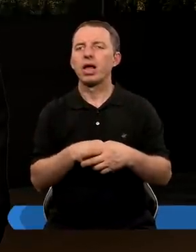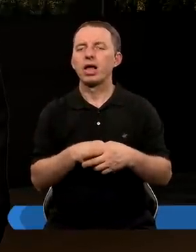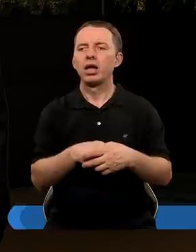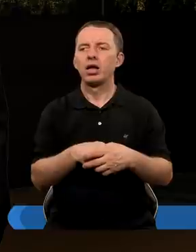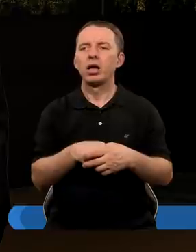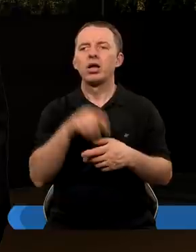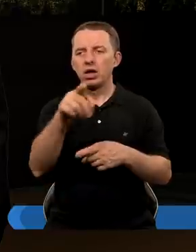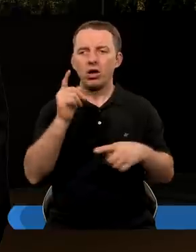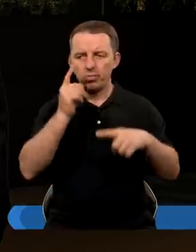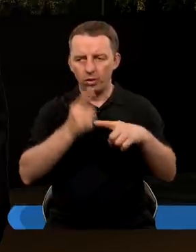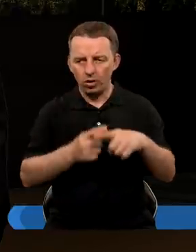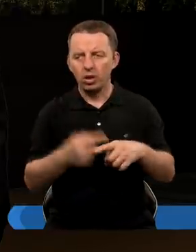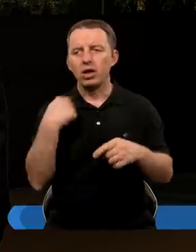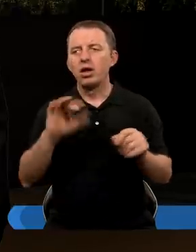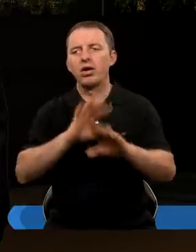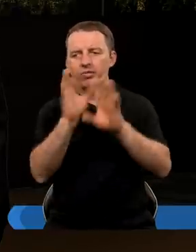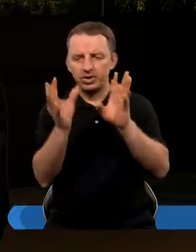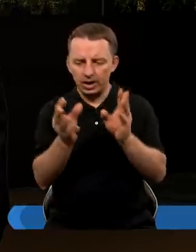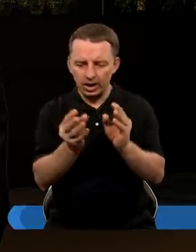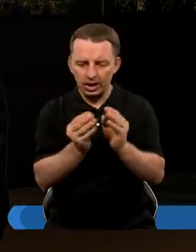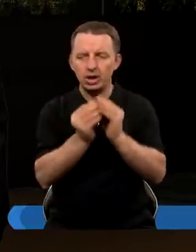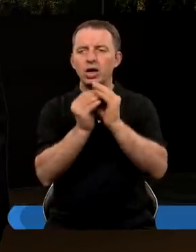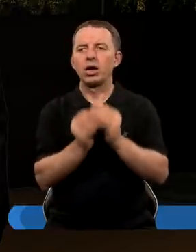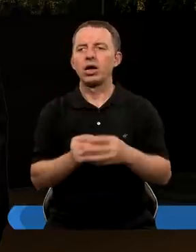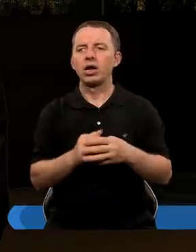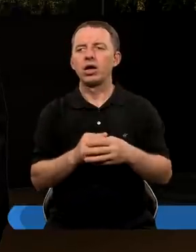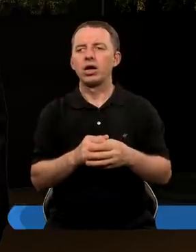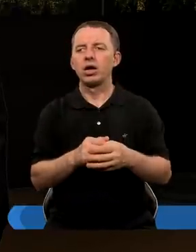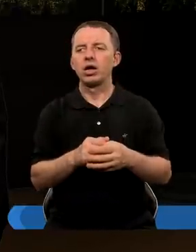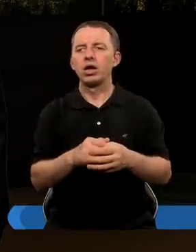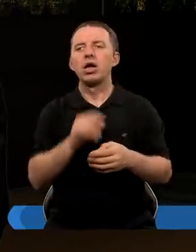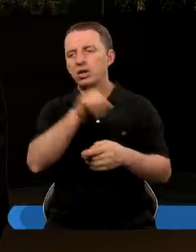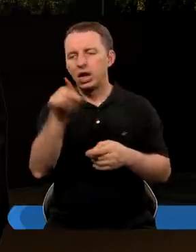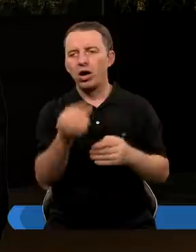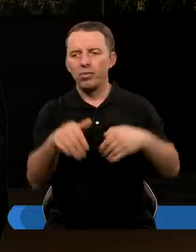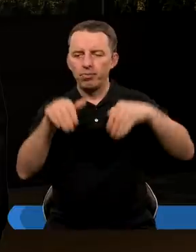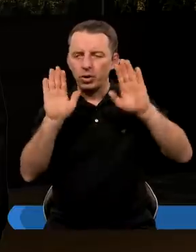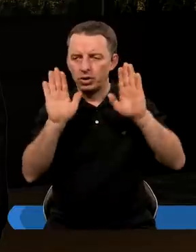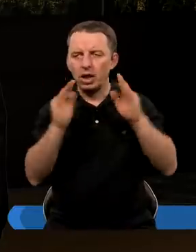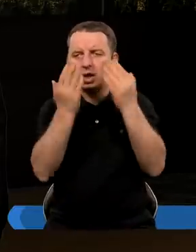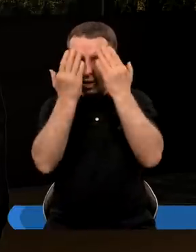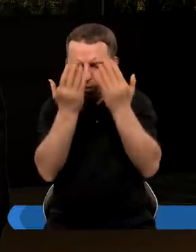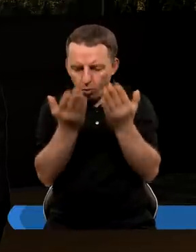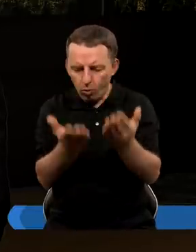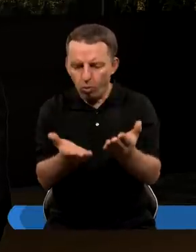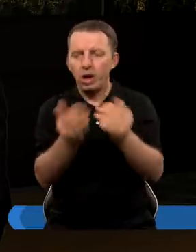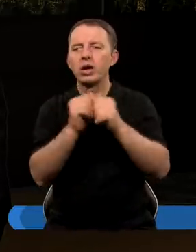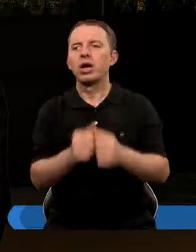I jego postanowienie było takie, żeby wszyscy jego poddani kłaniali się.